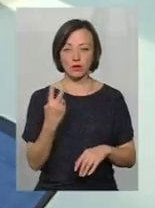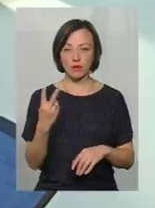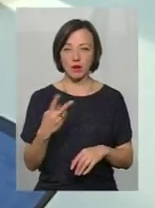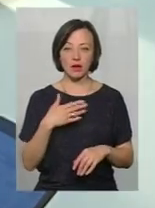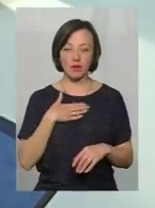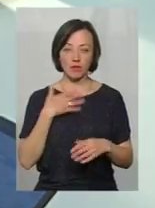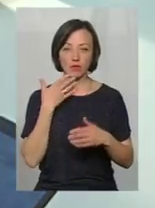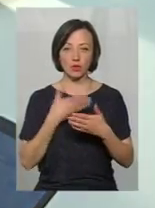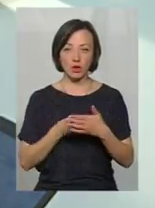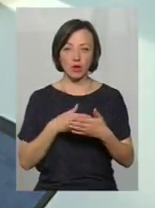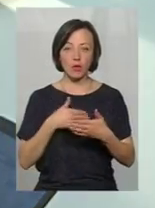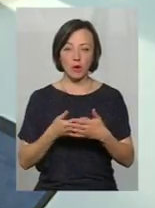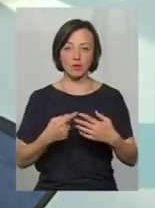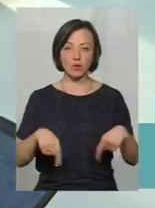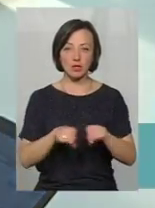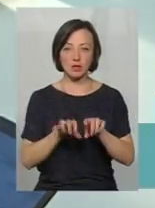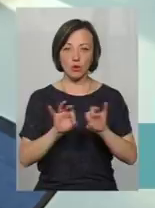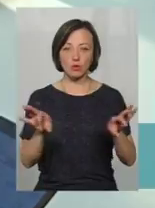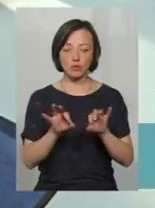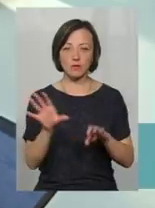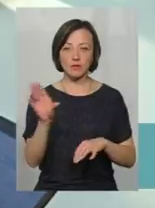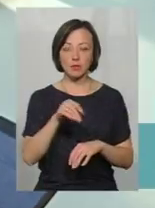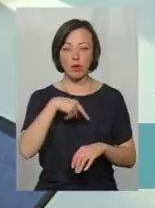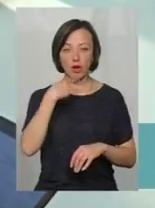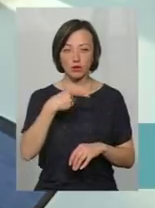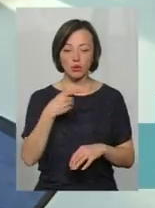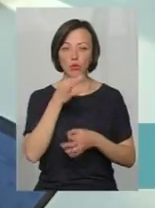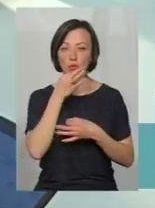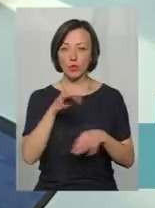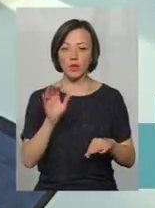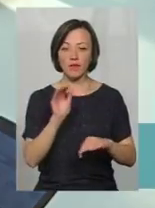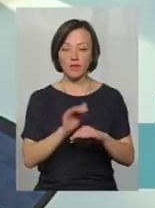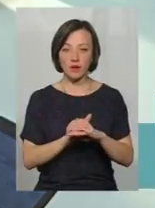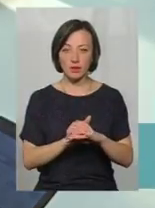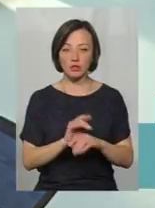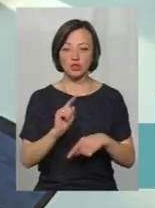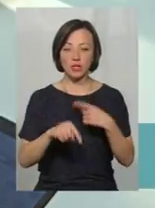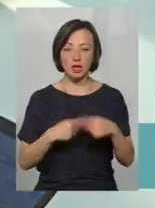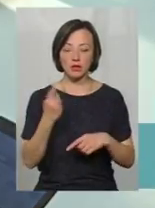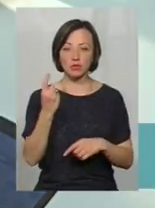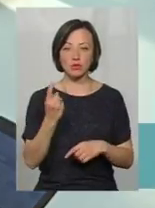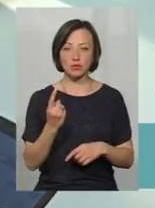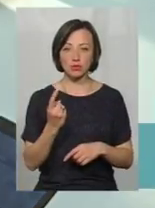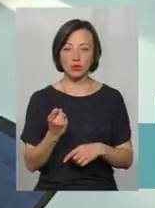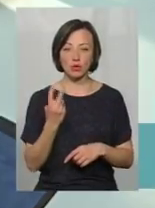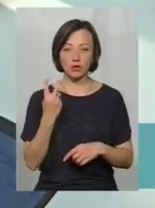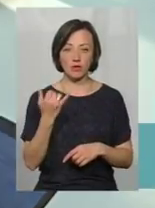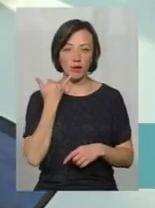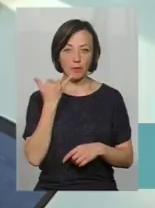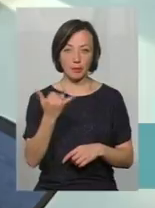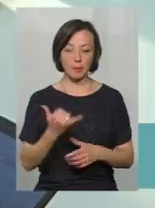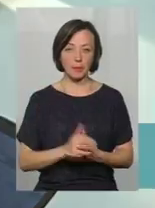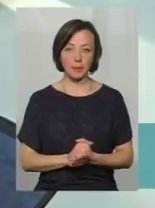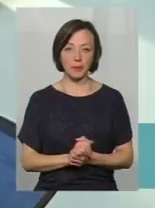громадській організації, всім розповідаю, всім кажу, що будь-яке виявлення йде лише через телефонний дзвінок по 102.